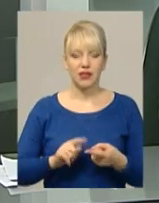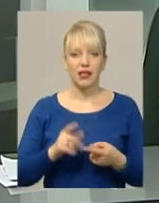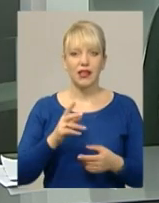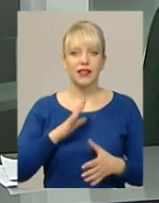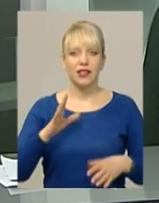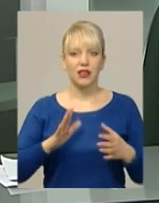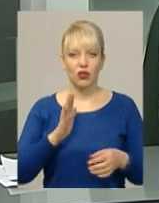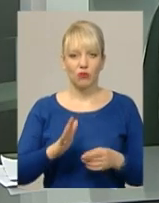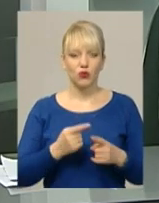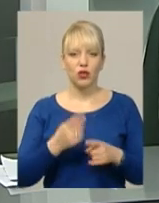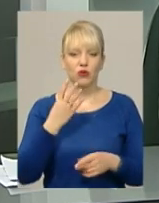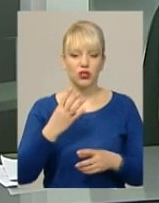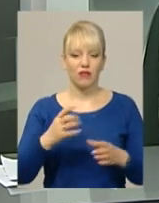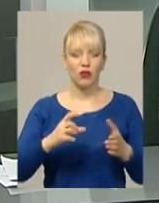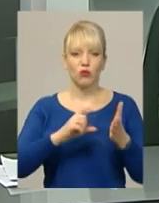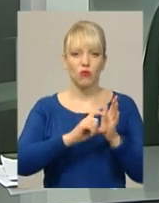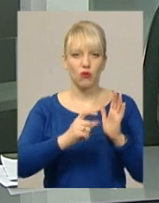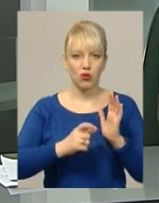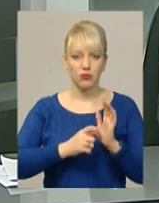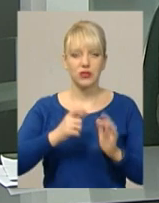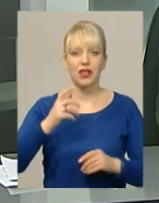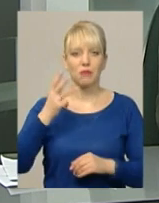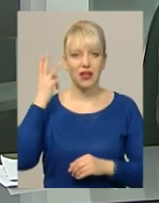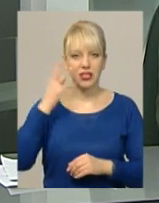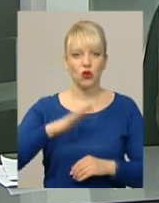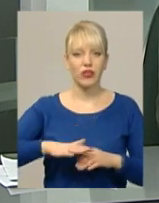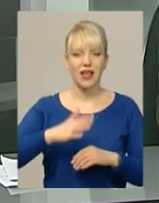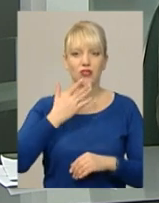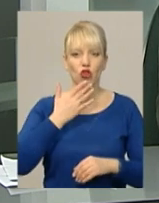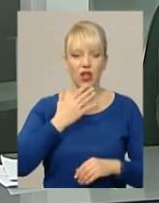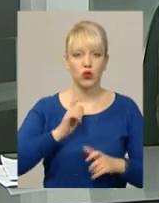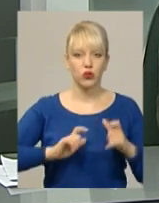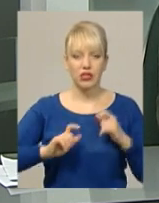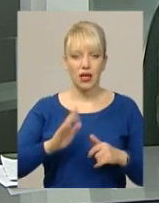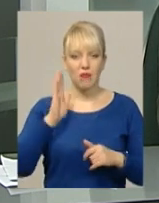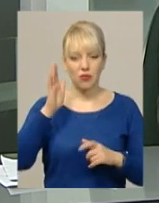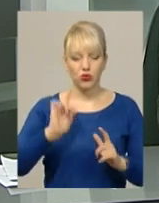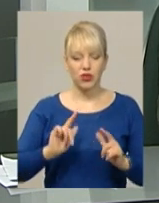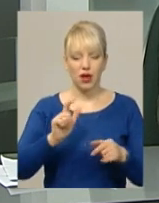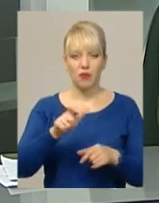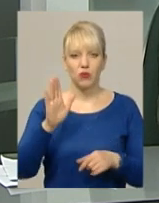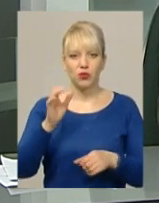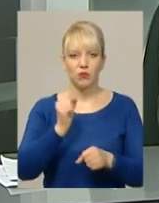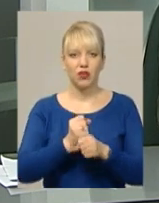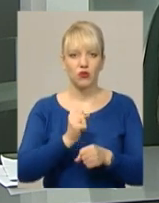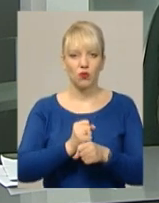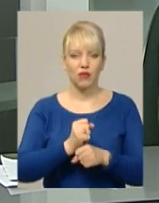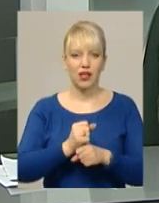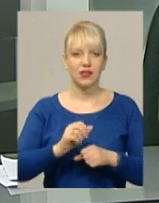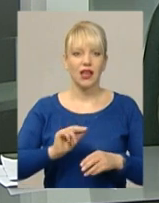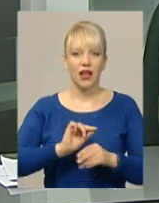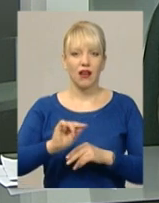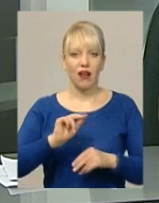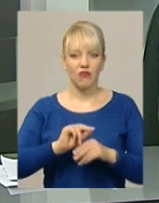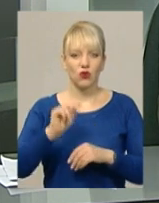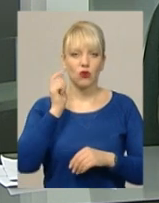корпусі Хмельницького національного університету. З майбутніми абітурієнтами працюватимуть спеціалісти кафедри української мови Хмельницького